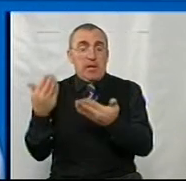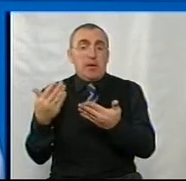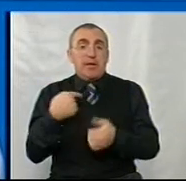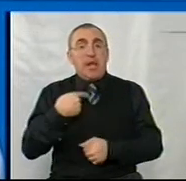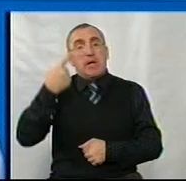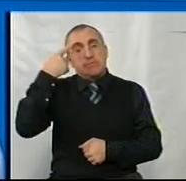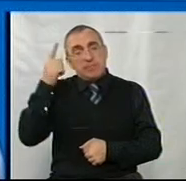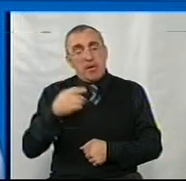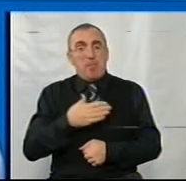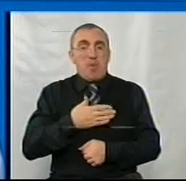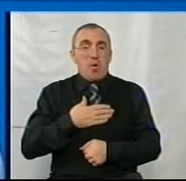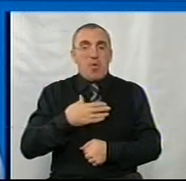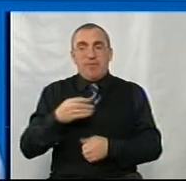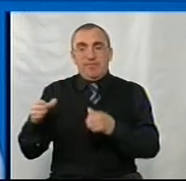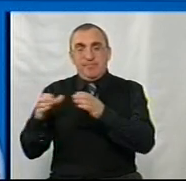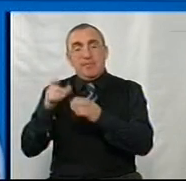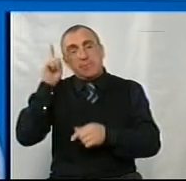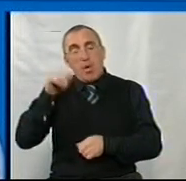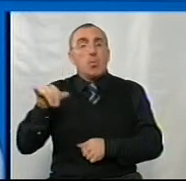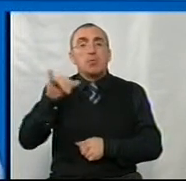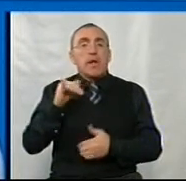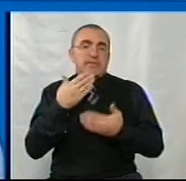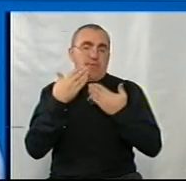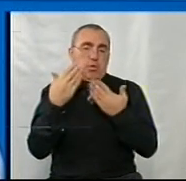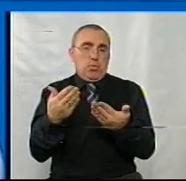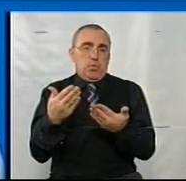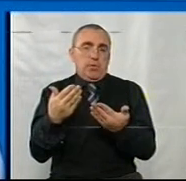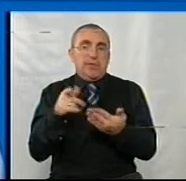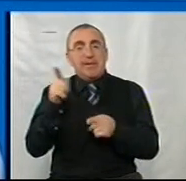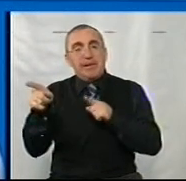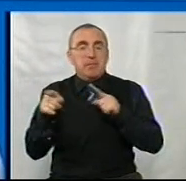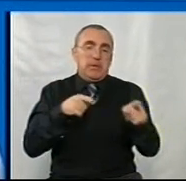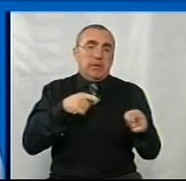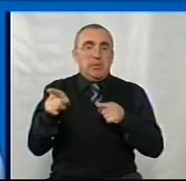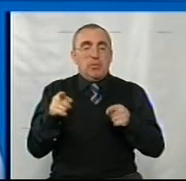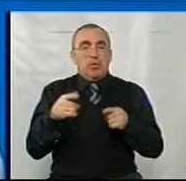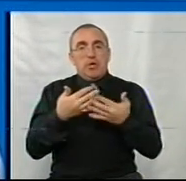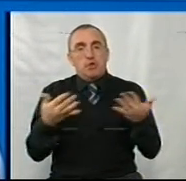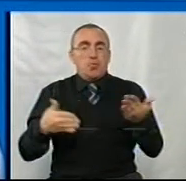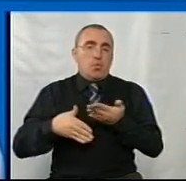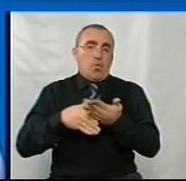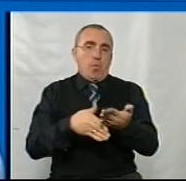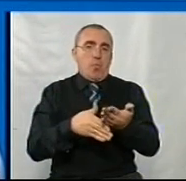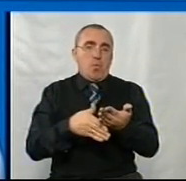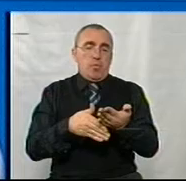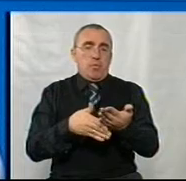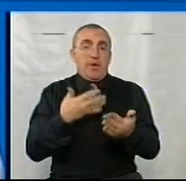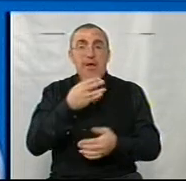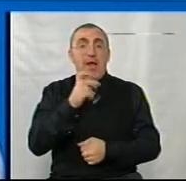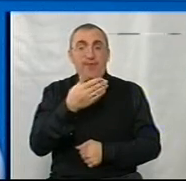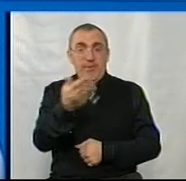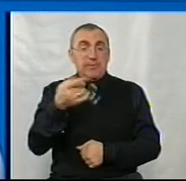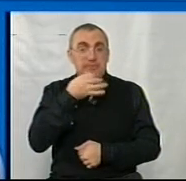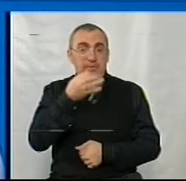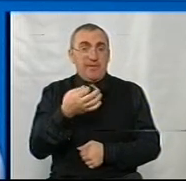я знаю, або мої теж підлегли, знають, куди що звернутися. За тим і за іншою допомогою. І, як ви сказали,